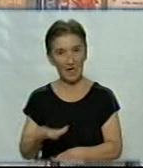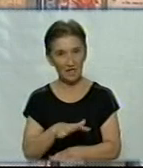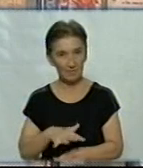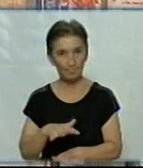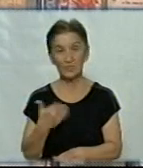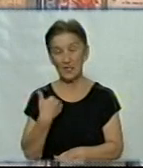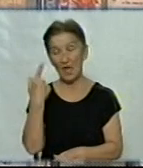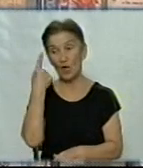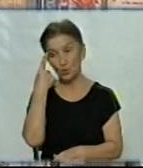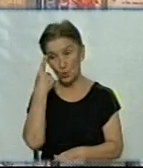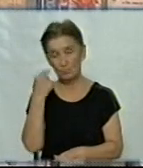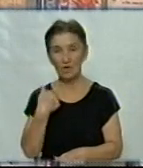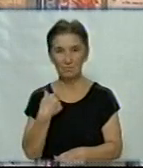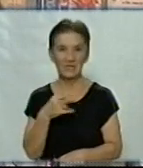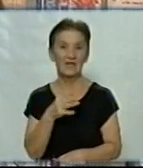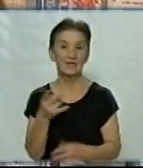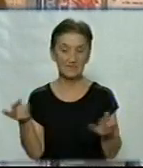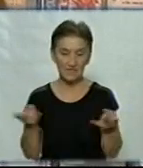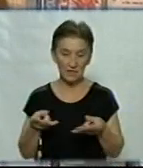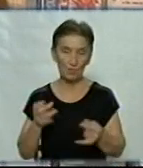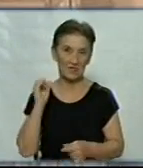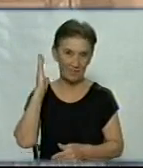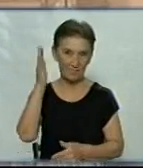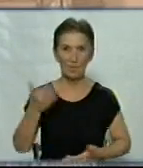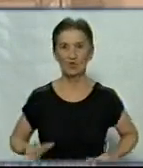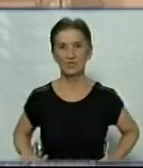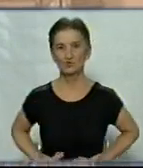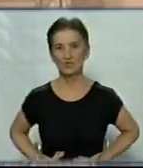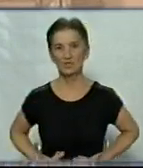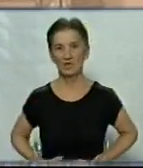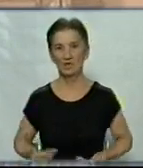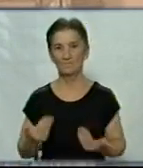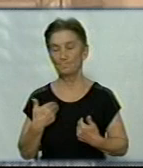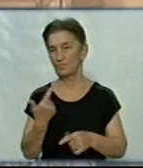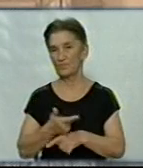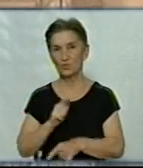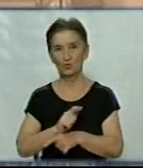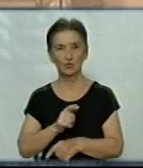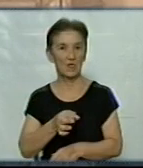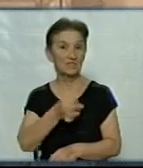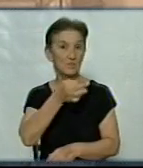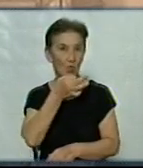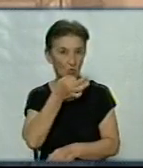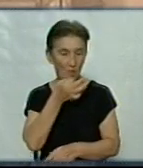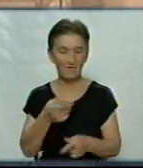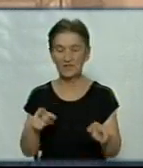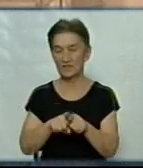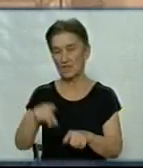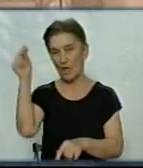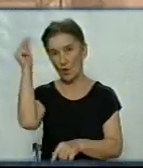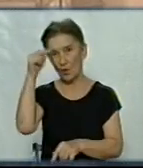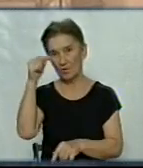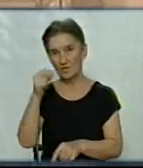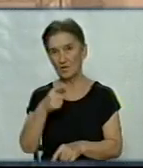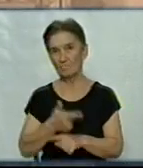Я думаю, що ці знання мені знадобляться у майбутньому житті. Мені дуже сподобався такий урок, тому що це